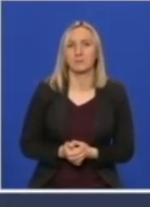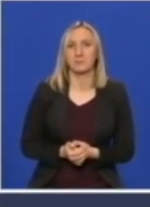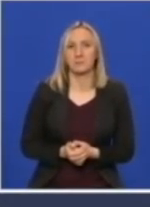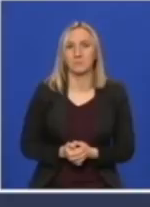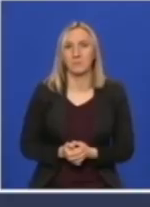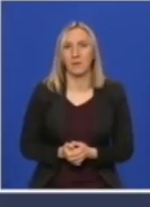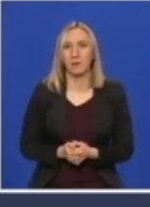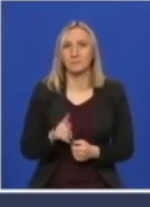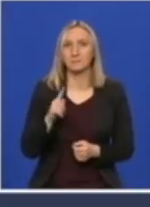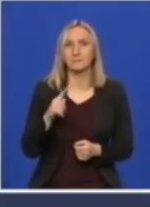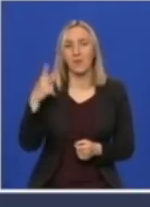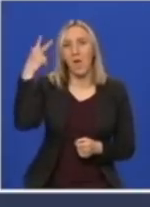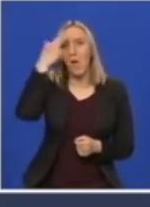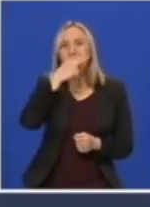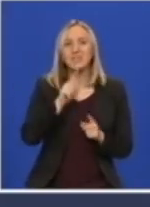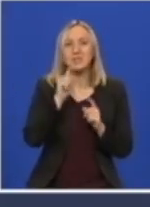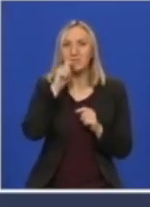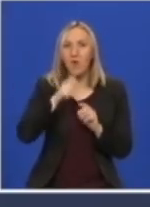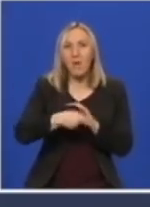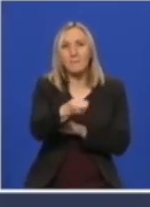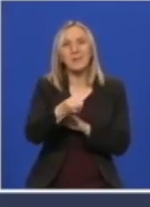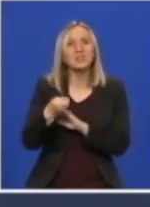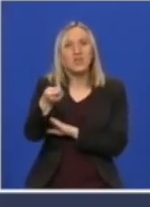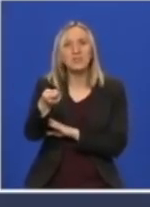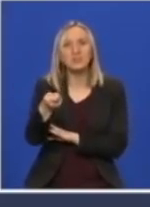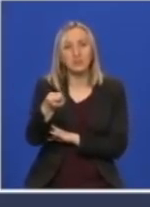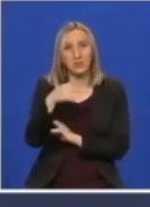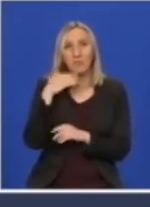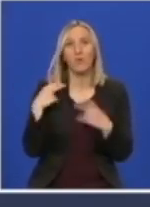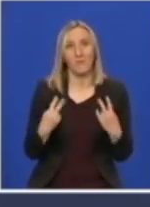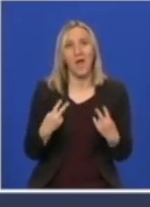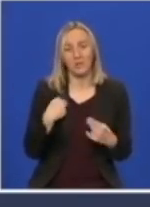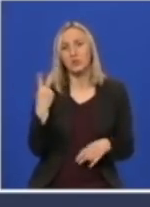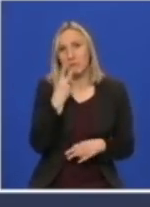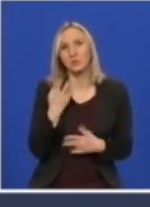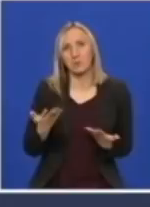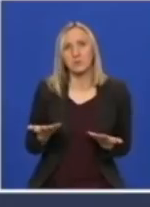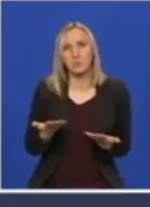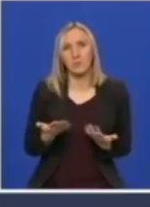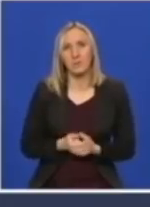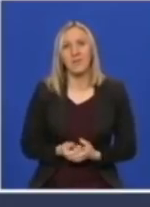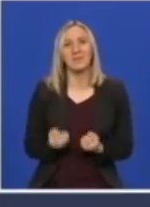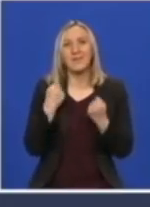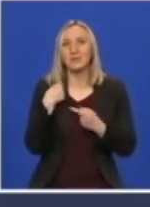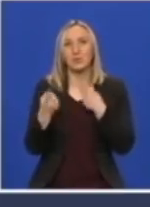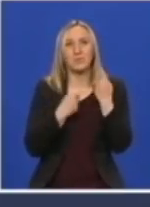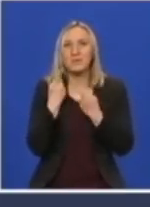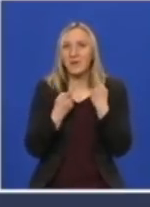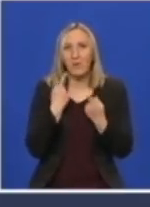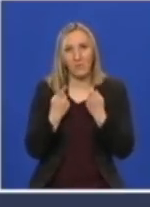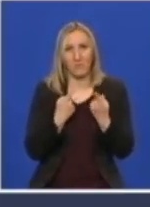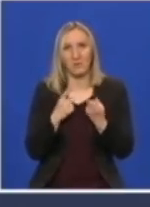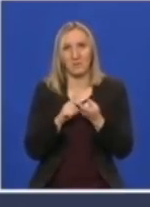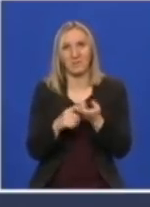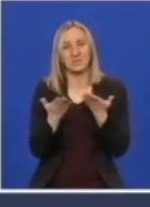Pričešće u hrišćanstvu je svakako izuzetno značajno. Teško mi je da govorim o tome.